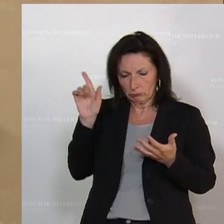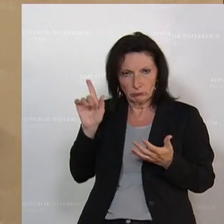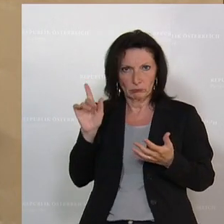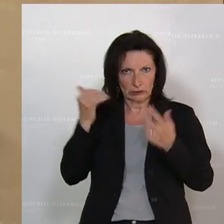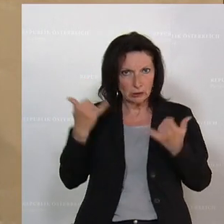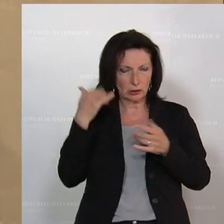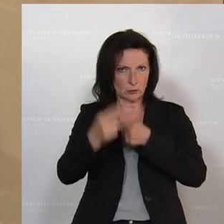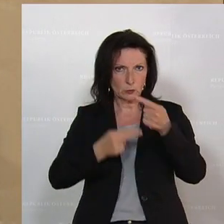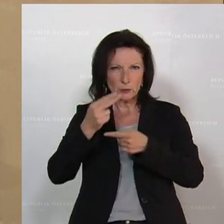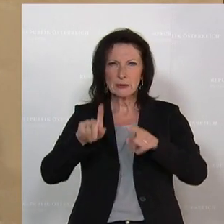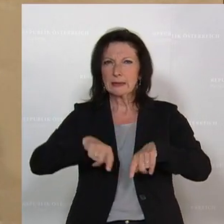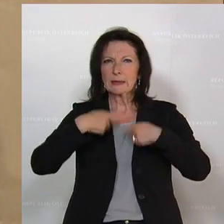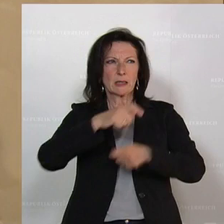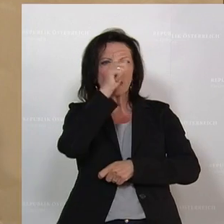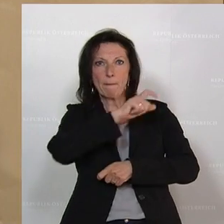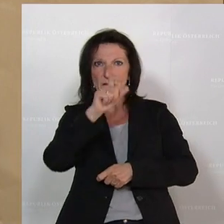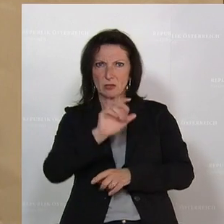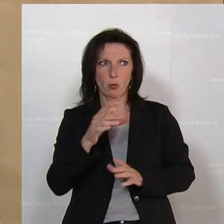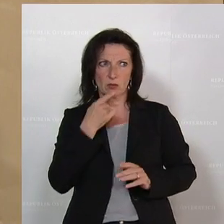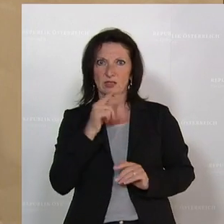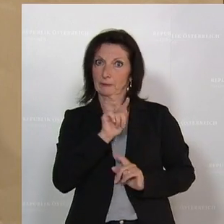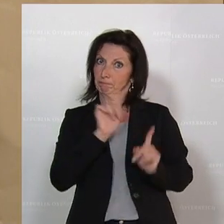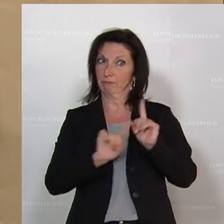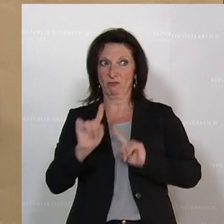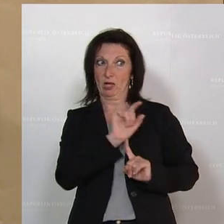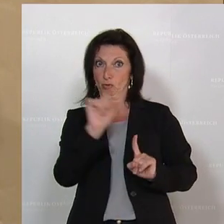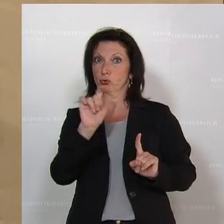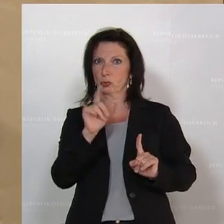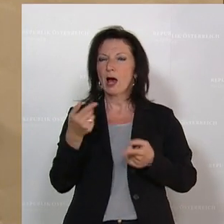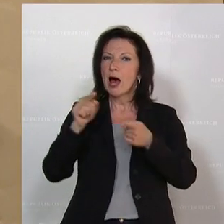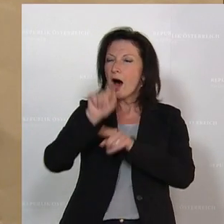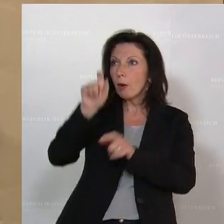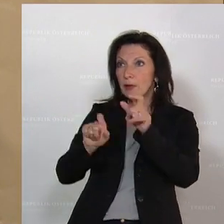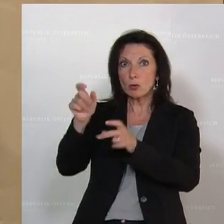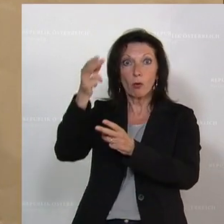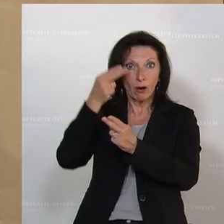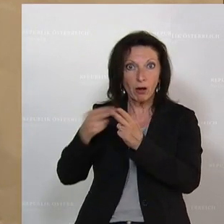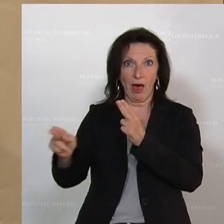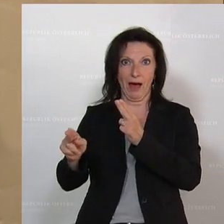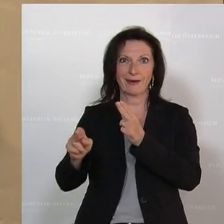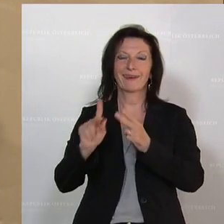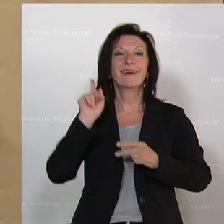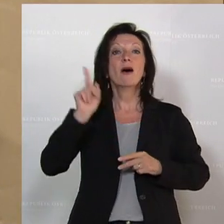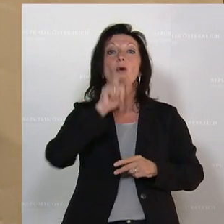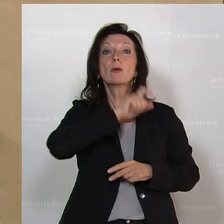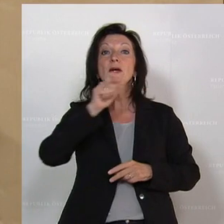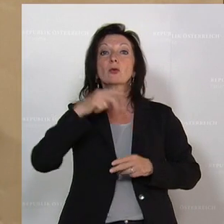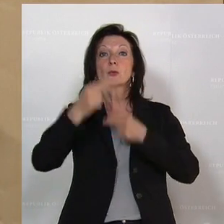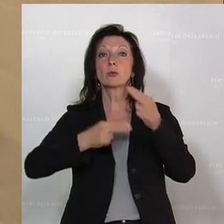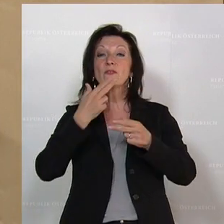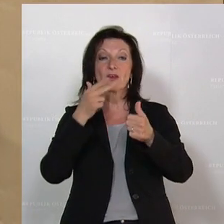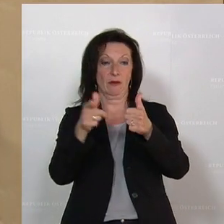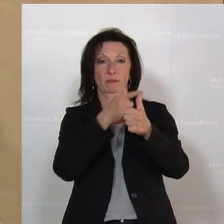Beschuldigte, teilweise schon Angeklagte. Und die, die hier von der Justiz genau untersucht werden, sind Strache, der